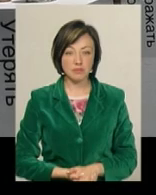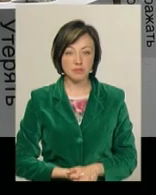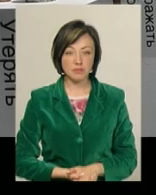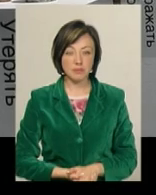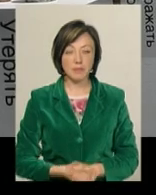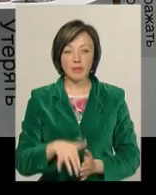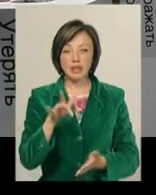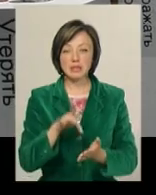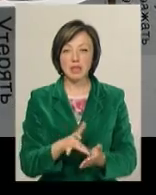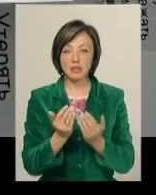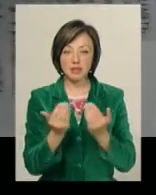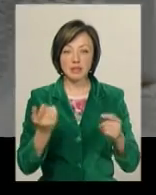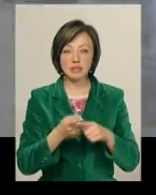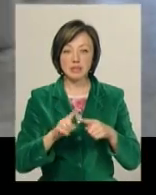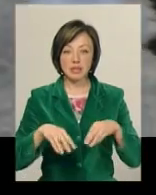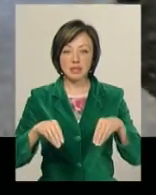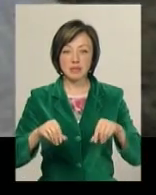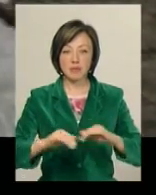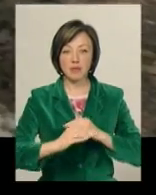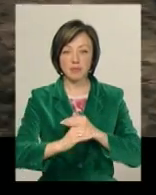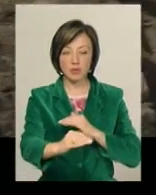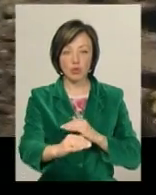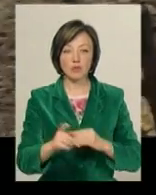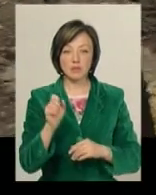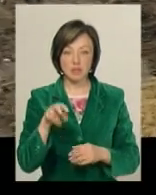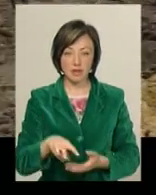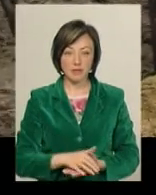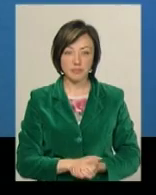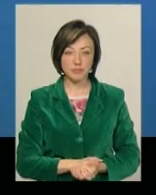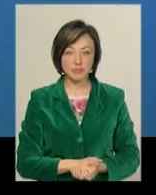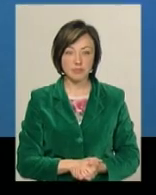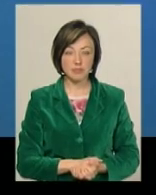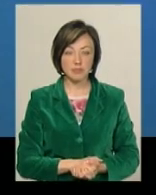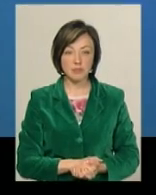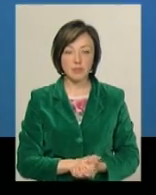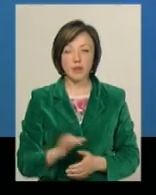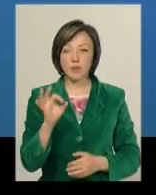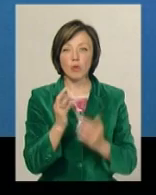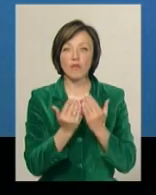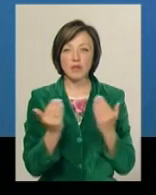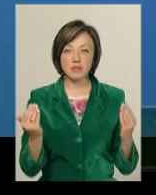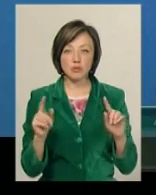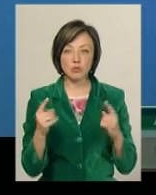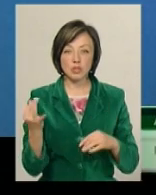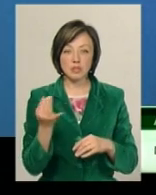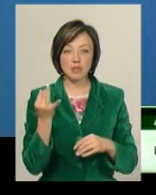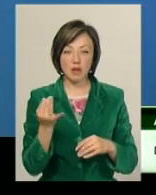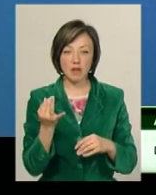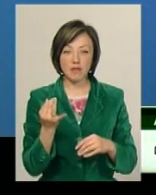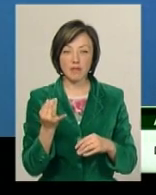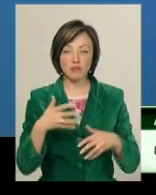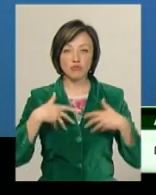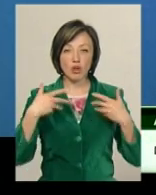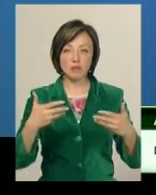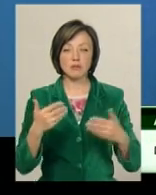Центр експозиції – це земля, якою засипана підлога у залі. Стосовно самої виставки, це дуже цікавий жест зі